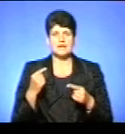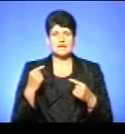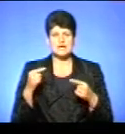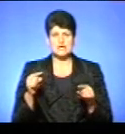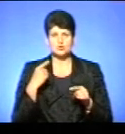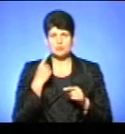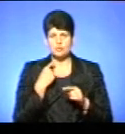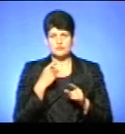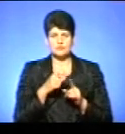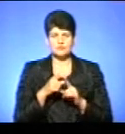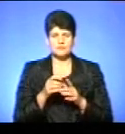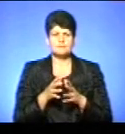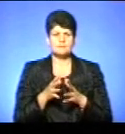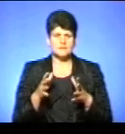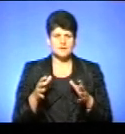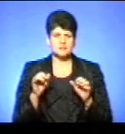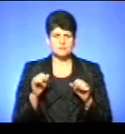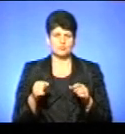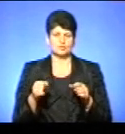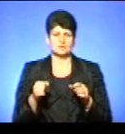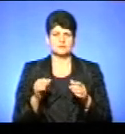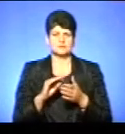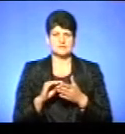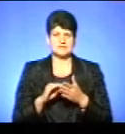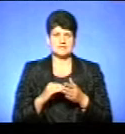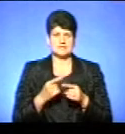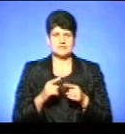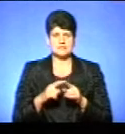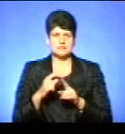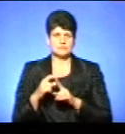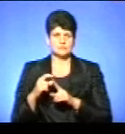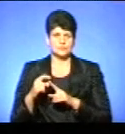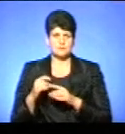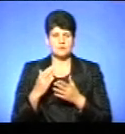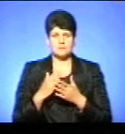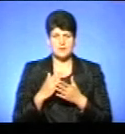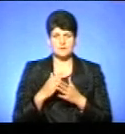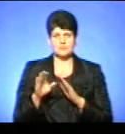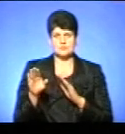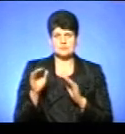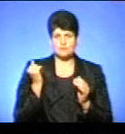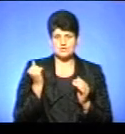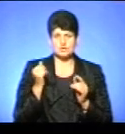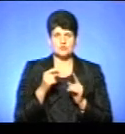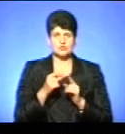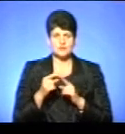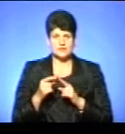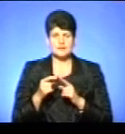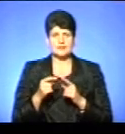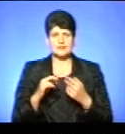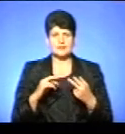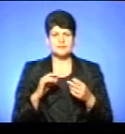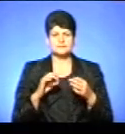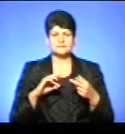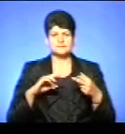дозволяється набагато більша варіативність цих літер, тому що ми маємо запозичені слова, які справді транслітеровано,